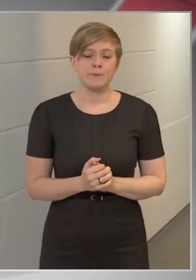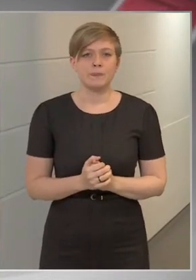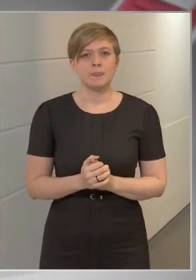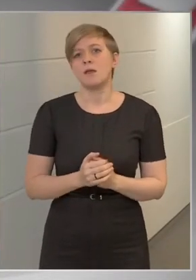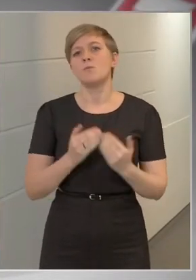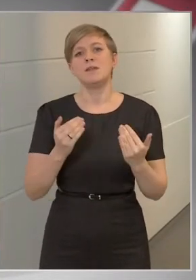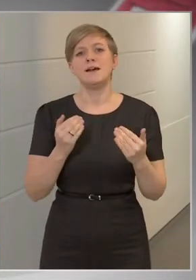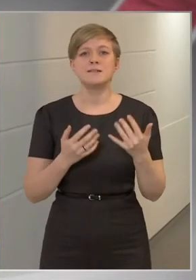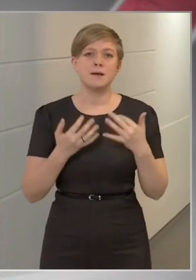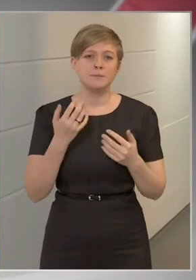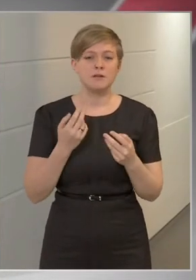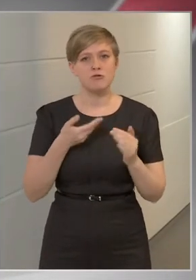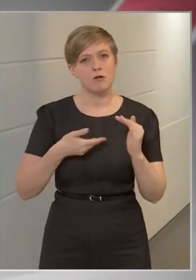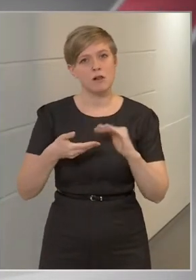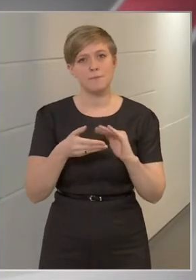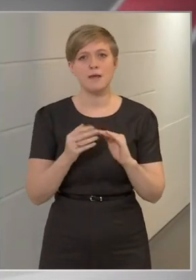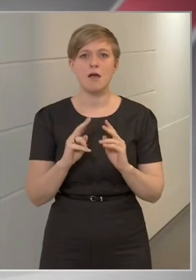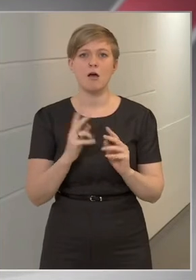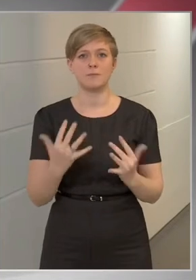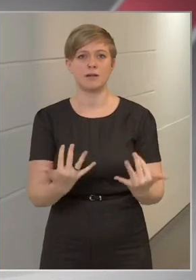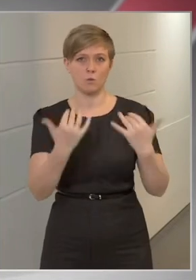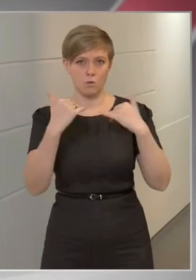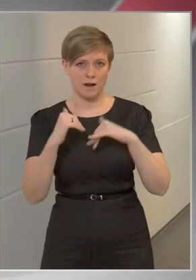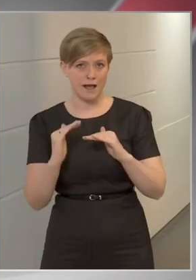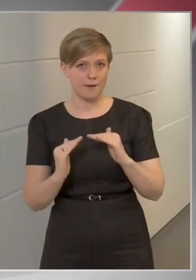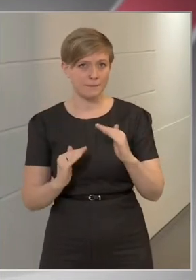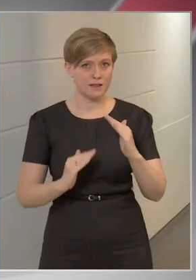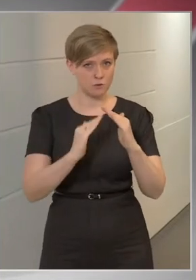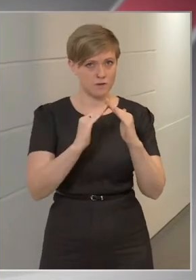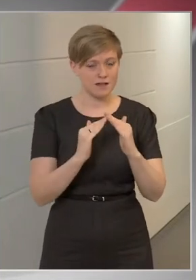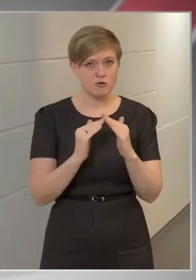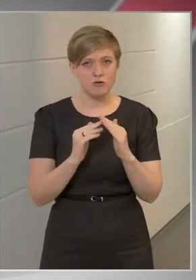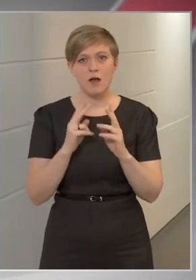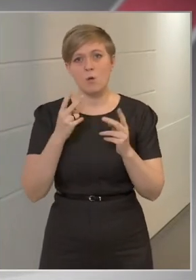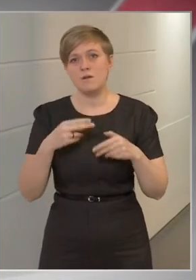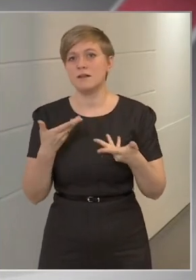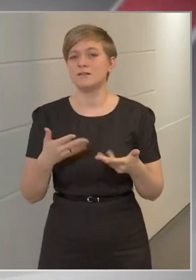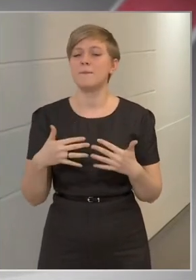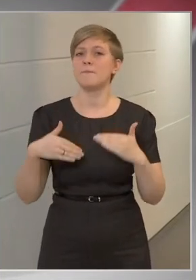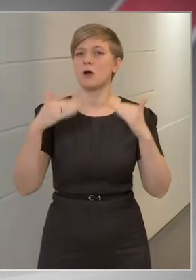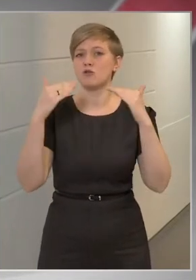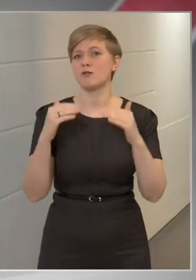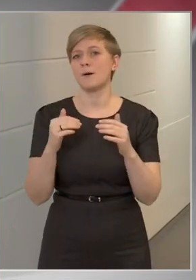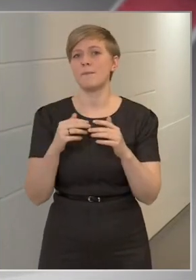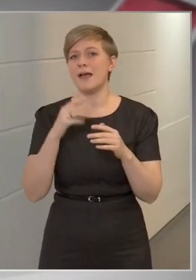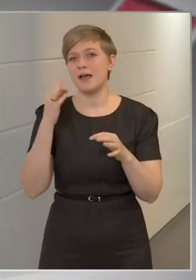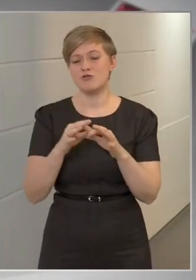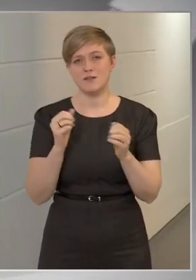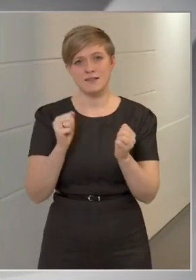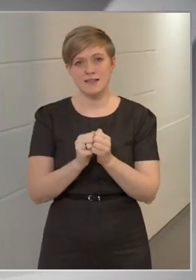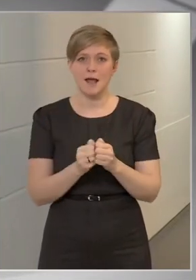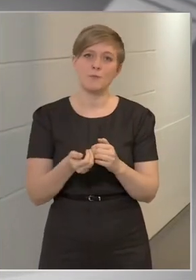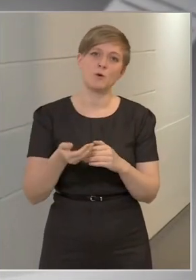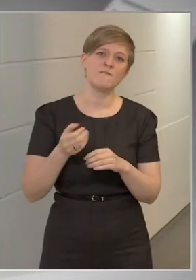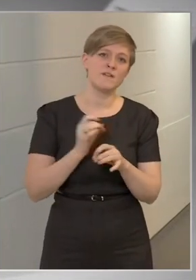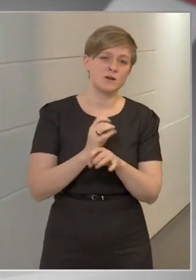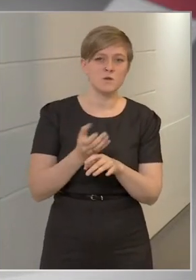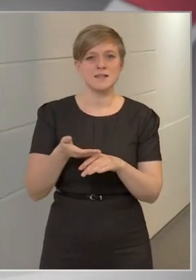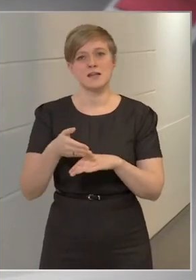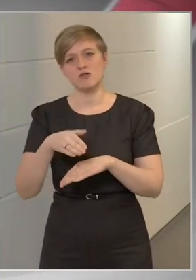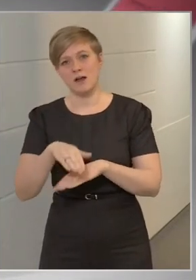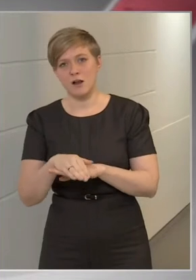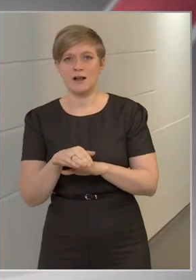Modelszámítások alapján a harmadik hullám tetőzése hozhat-e magasabb esetszámokat a napi új fertőzések, elhalálozások, kórházi